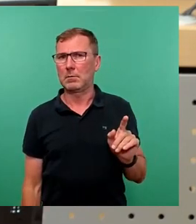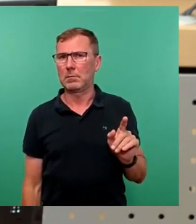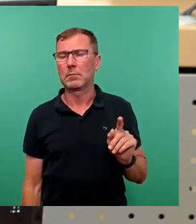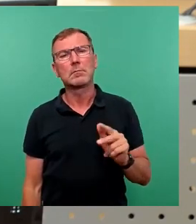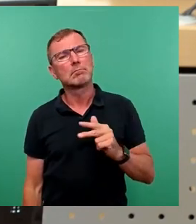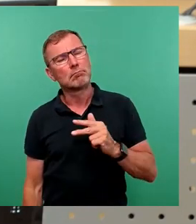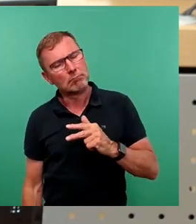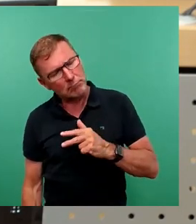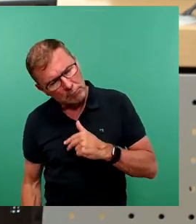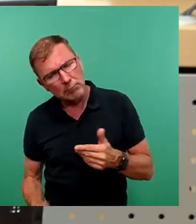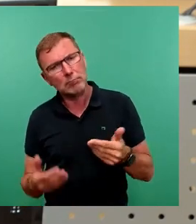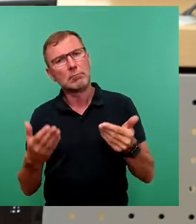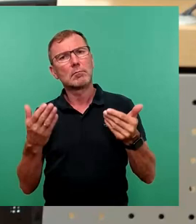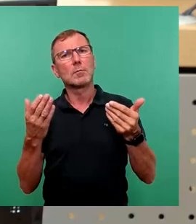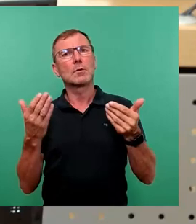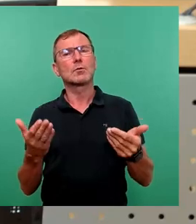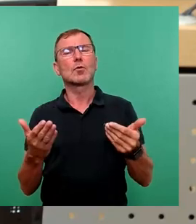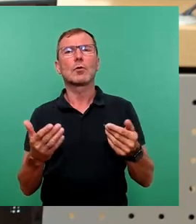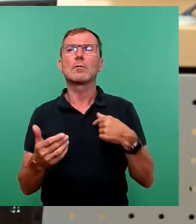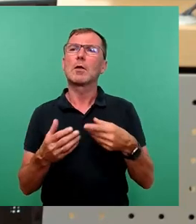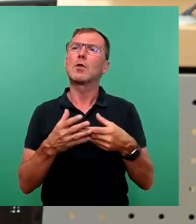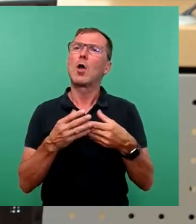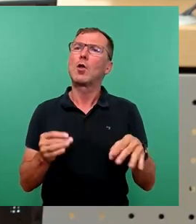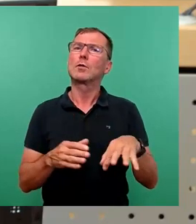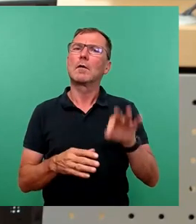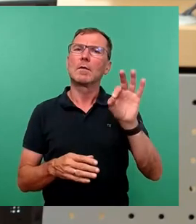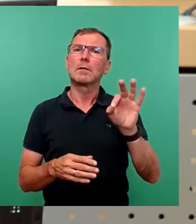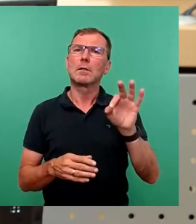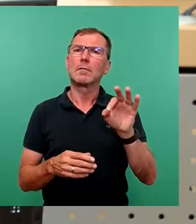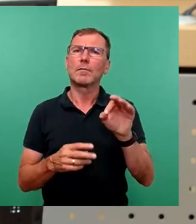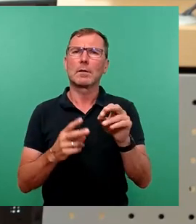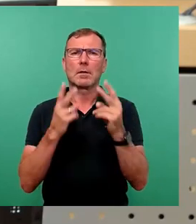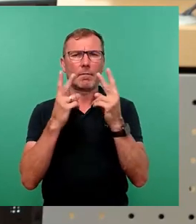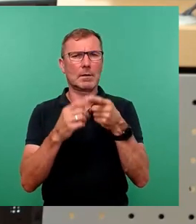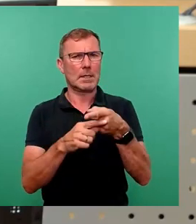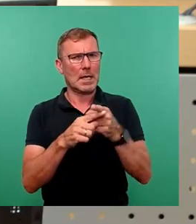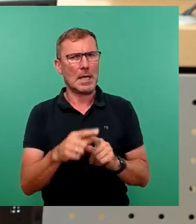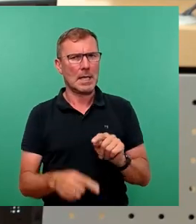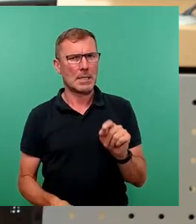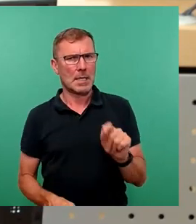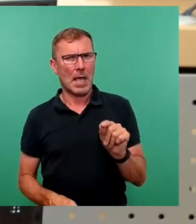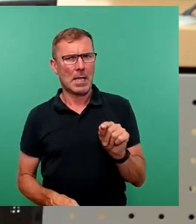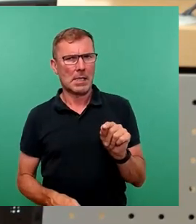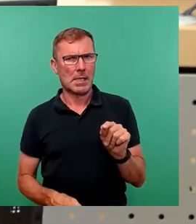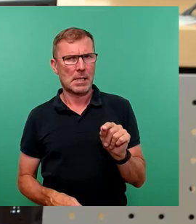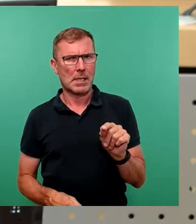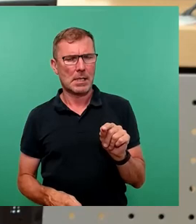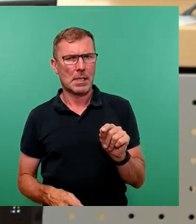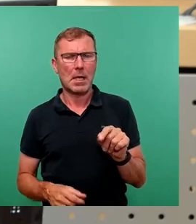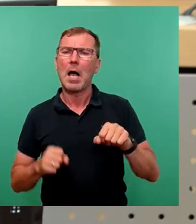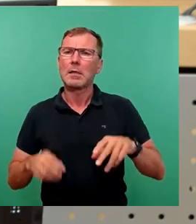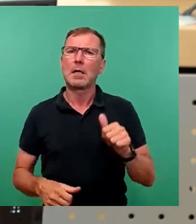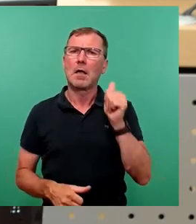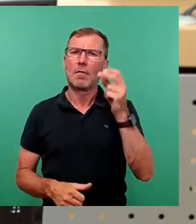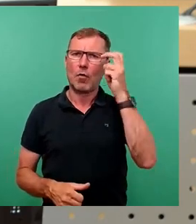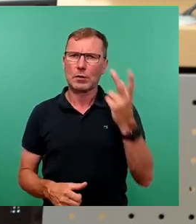eine Lösung finden für einen sehr entscheidenden Teil der Daseinsvorsorge in dieser